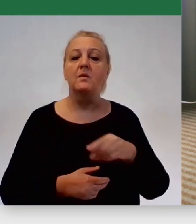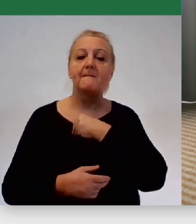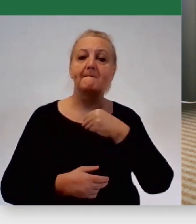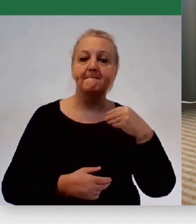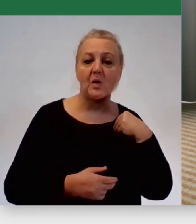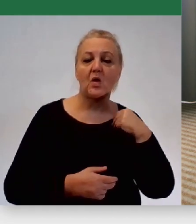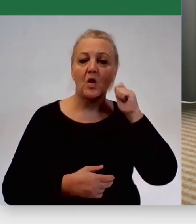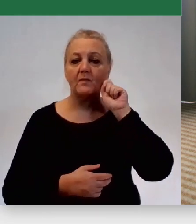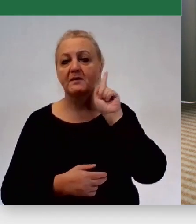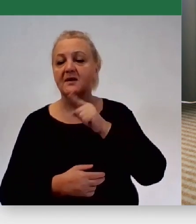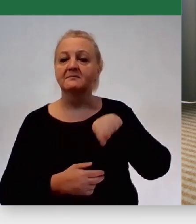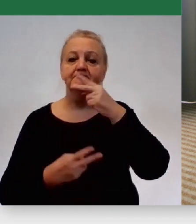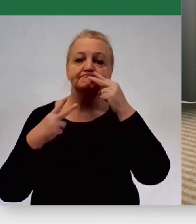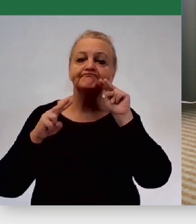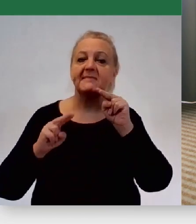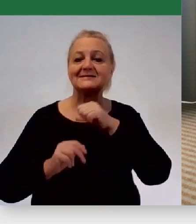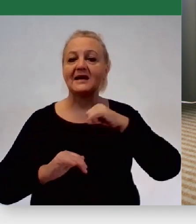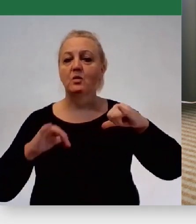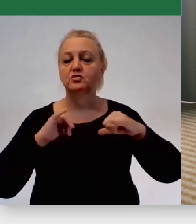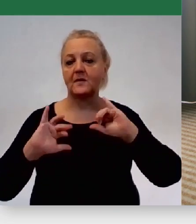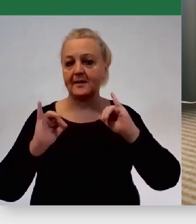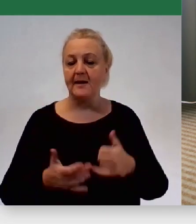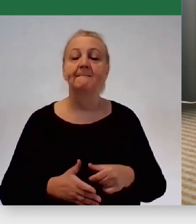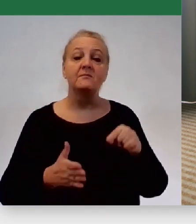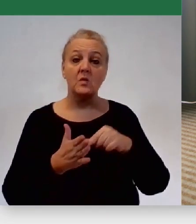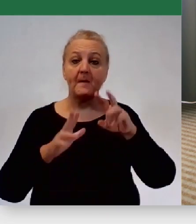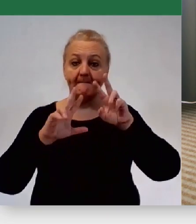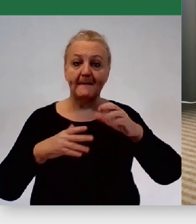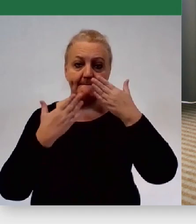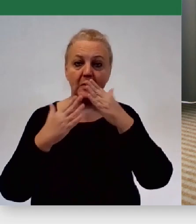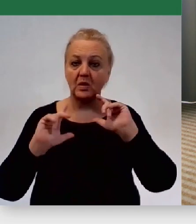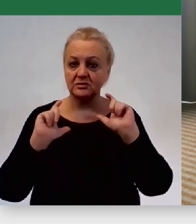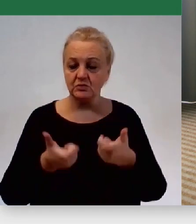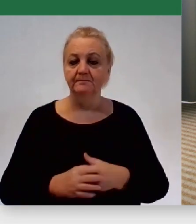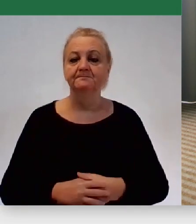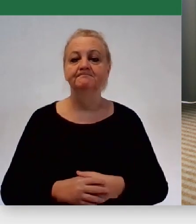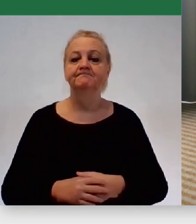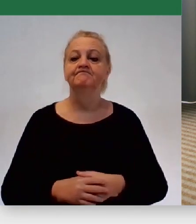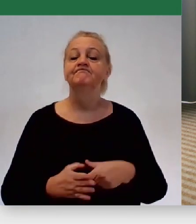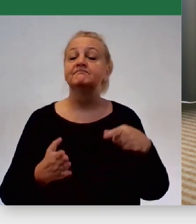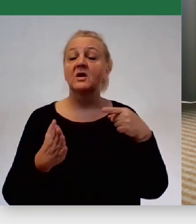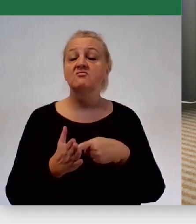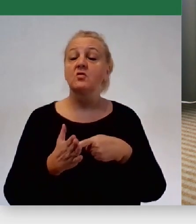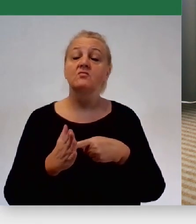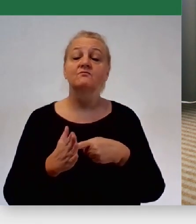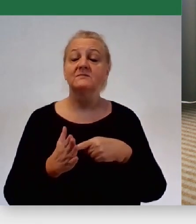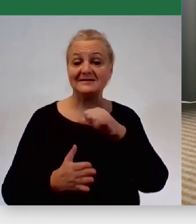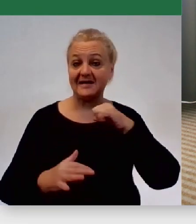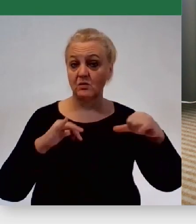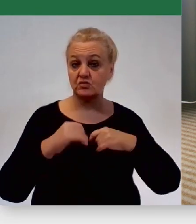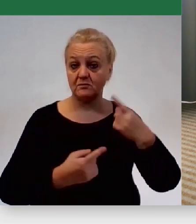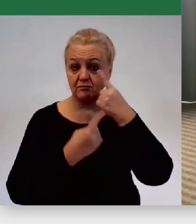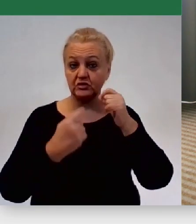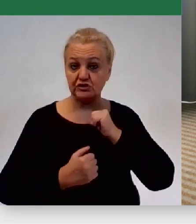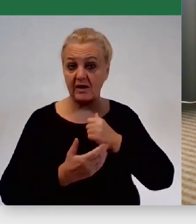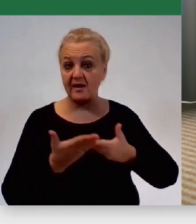postrzegają samorządy. I które pokazało, że to jak samorządowcy myślą o